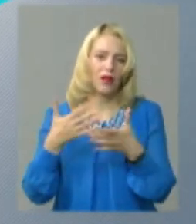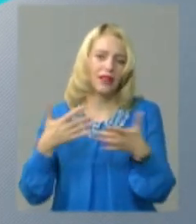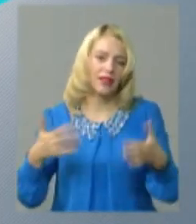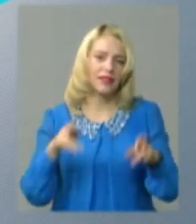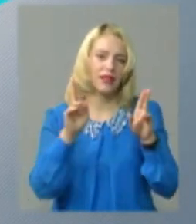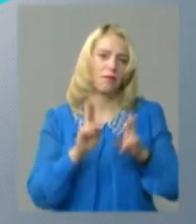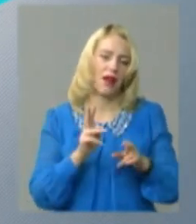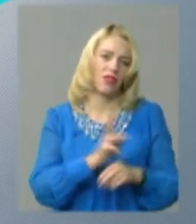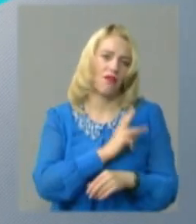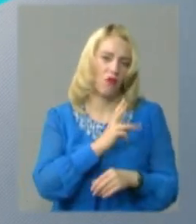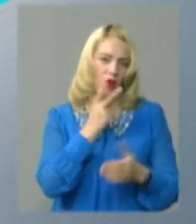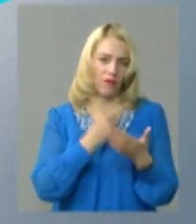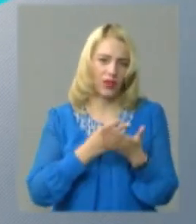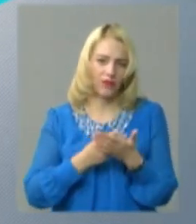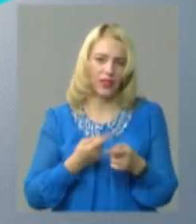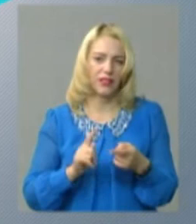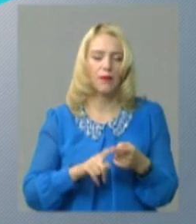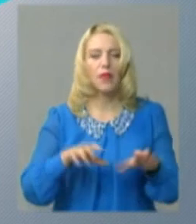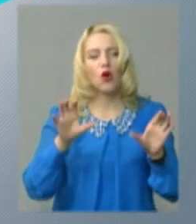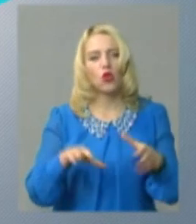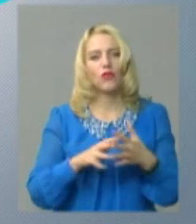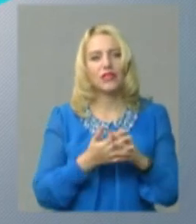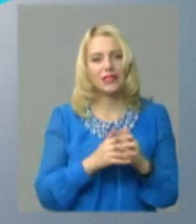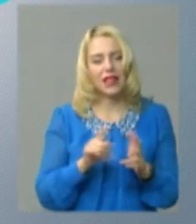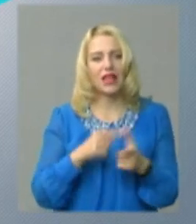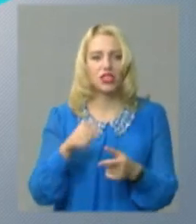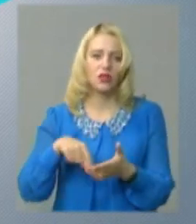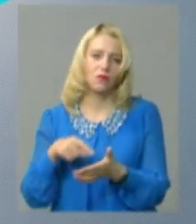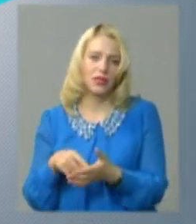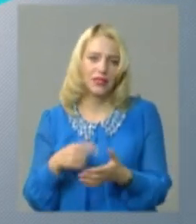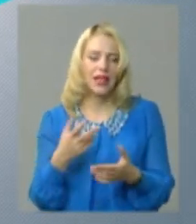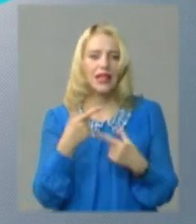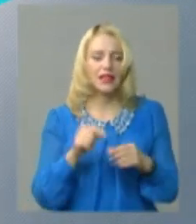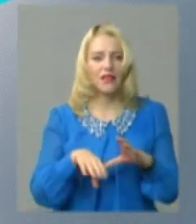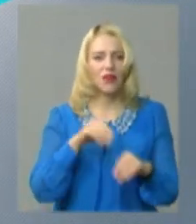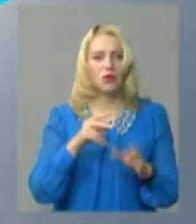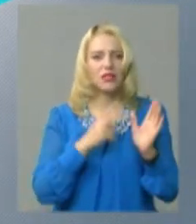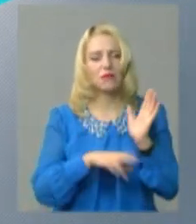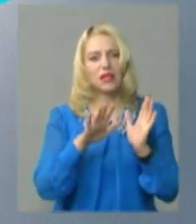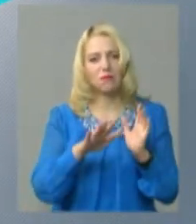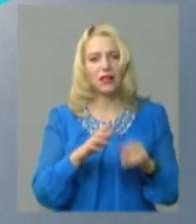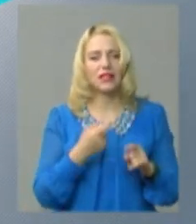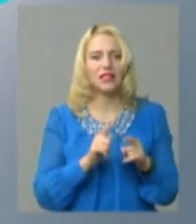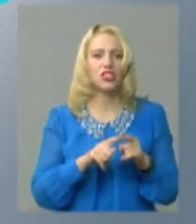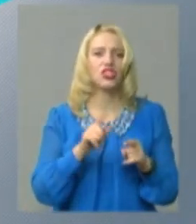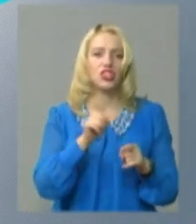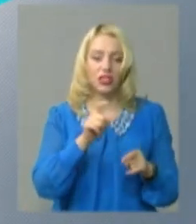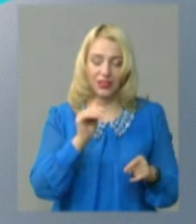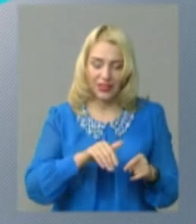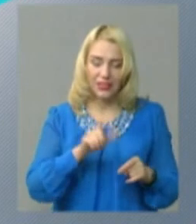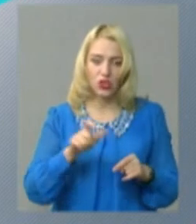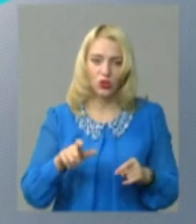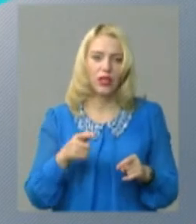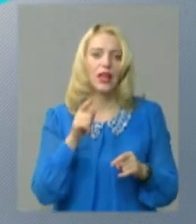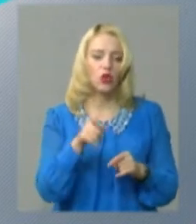правила волевиявлення. Головою села, селища чи міста, де виборців менше 75 тисяч, стане той кандидат, який